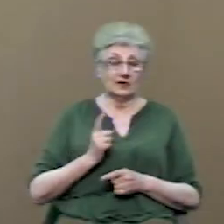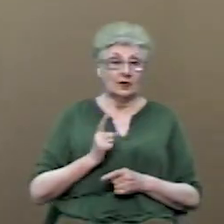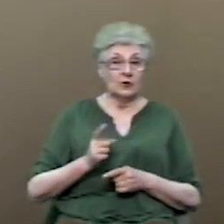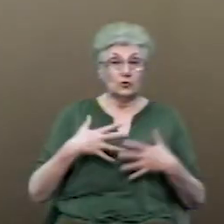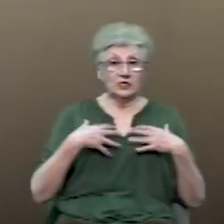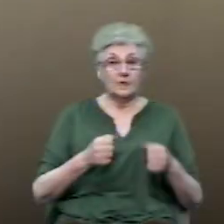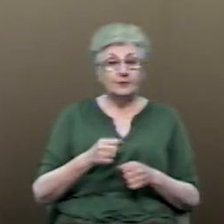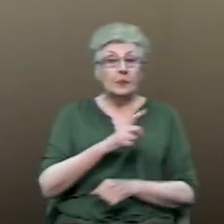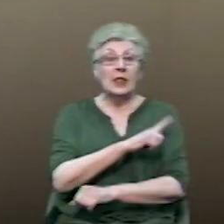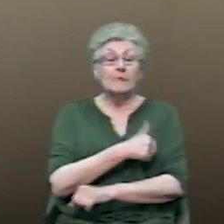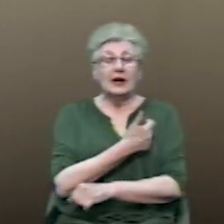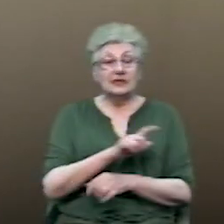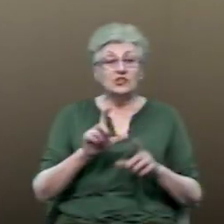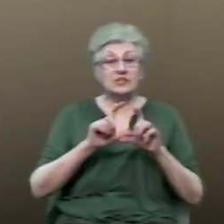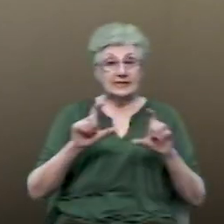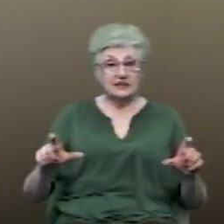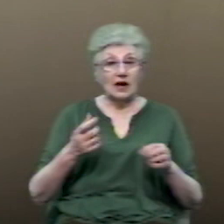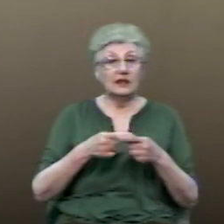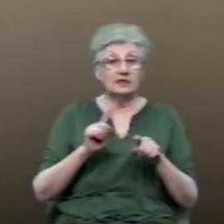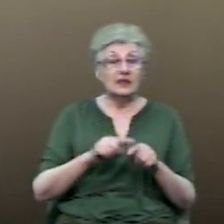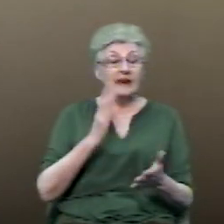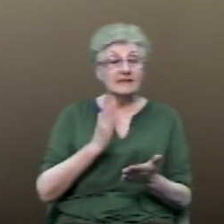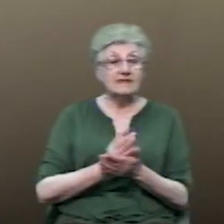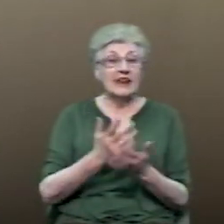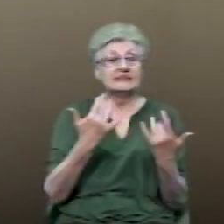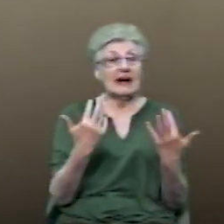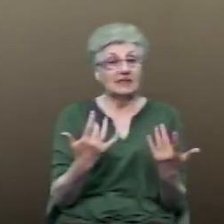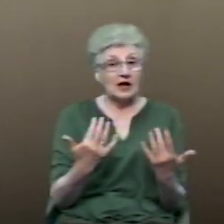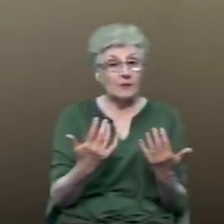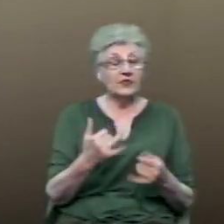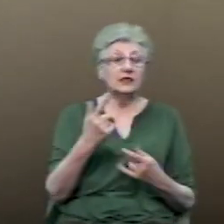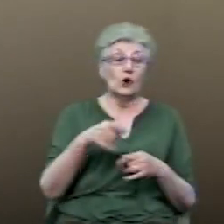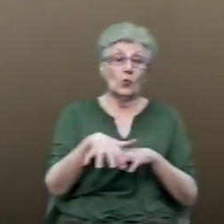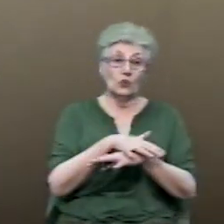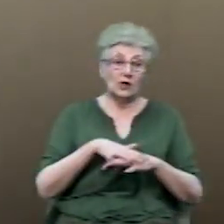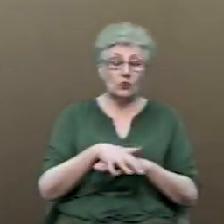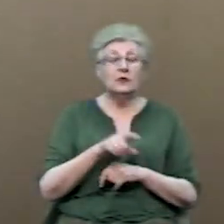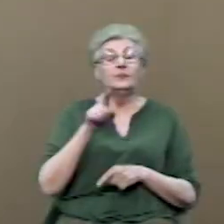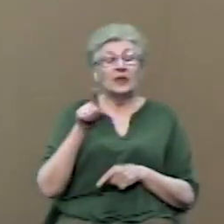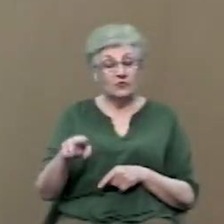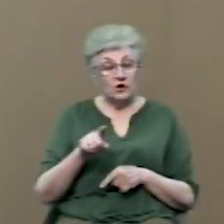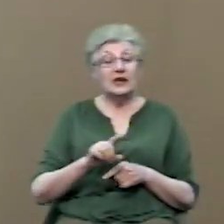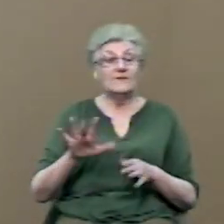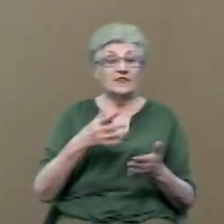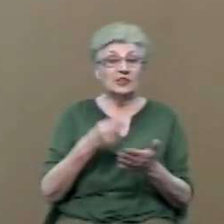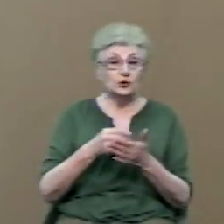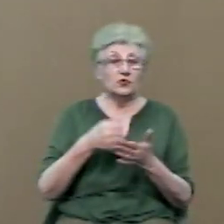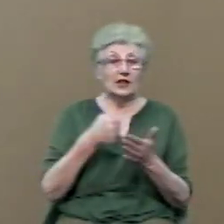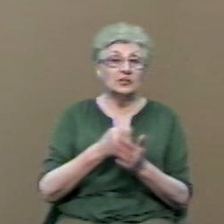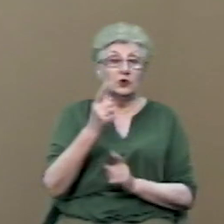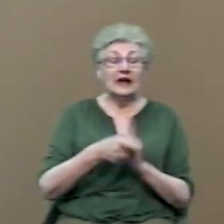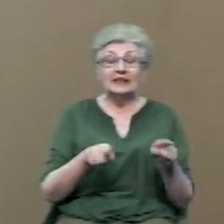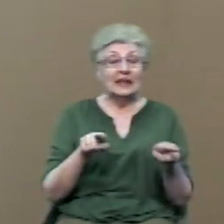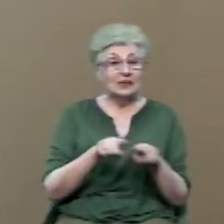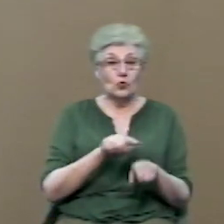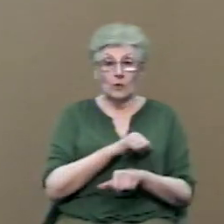Медичні заклади, які є затребувані у населення, вони фінансувалися до реформи на такому самому рівні, як